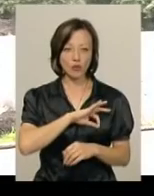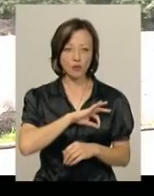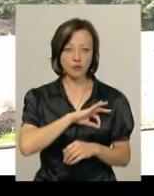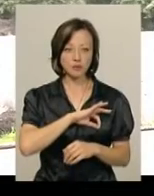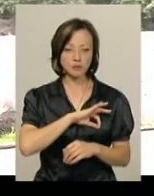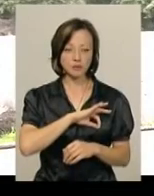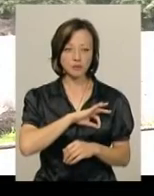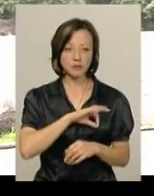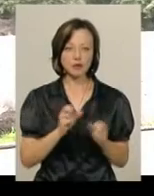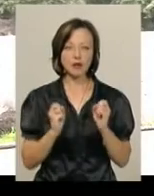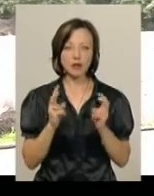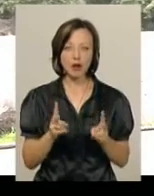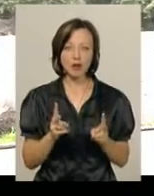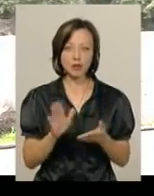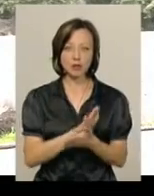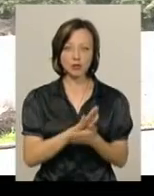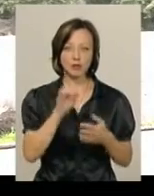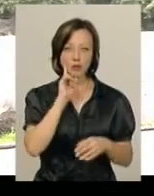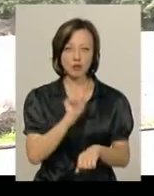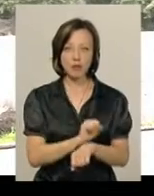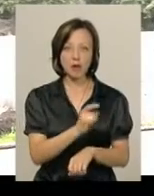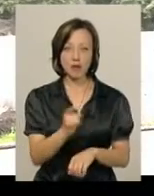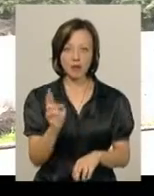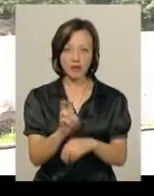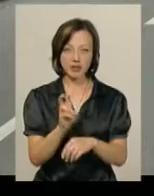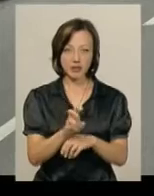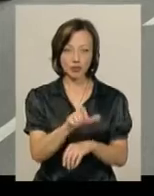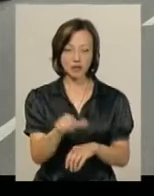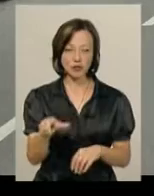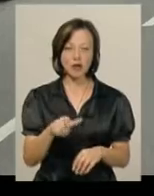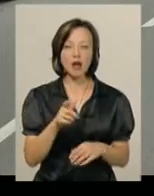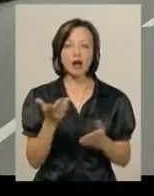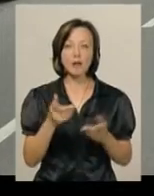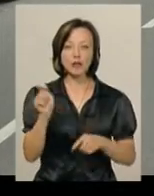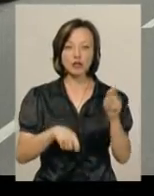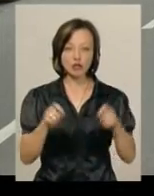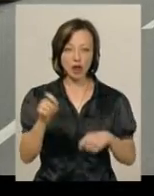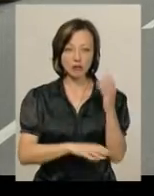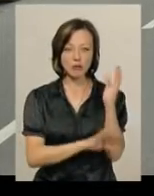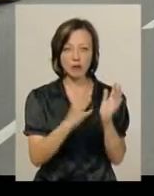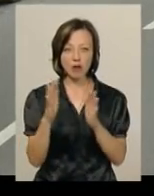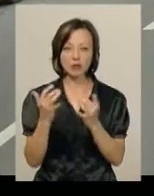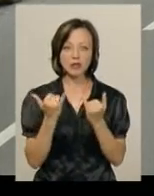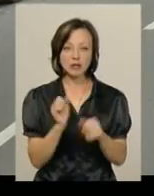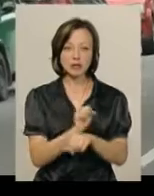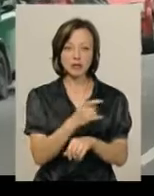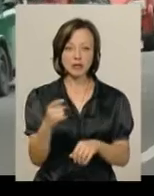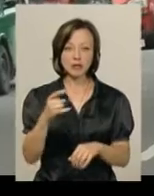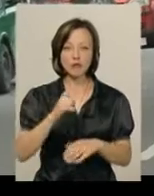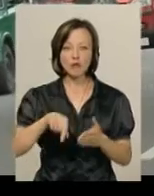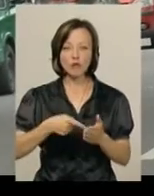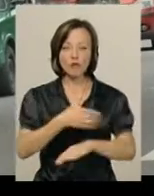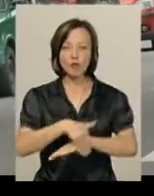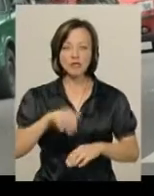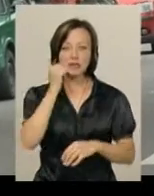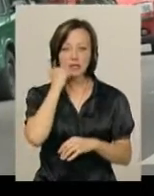як безкоштовну тимчасову парковку для відвідувачів. Люди, які приїжджають до парку власними авто, нині паркуються на Староміській.